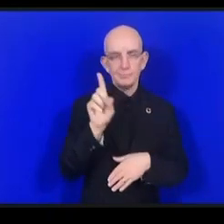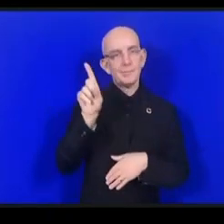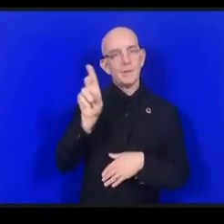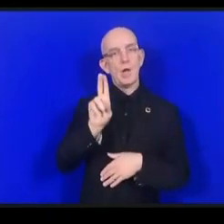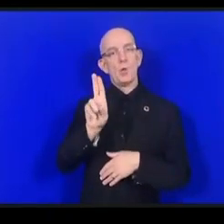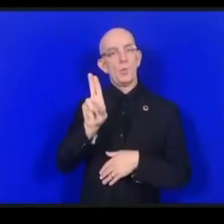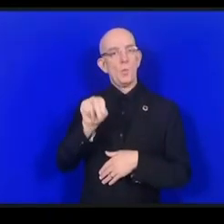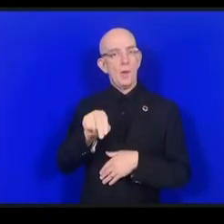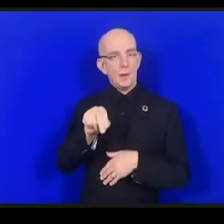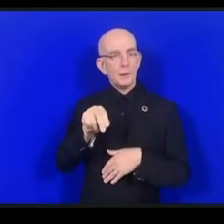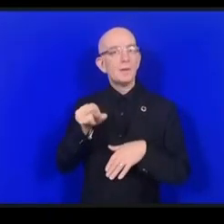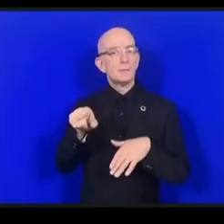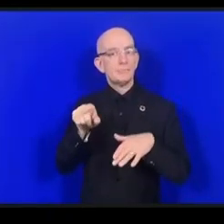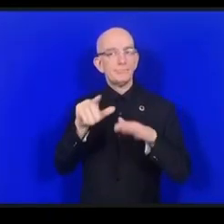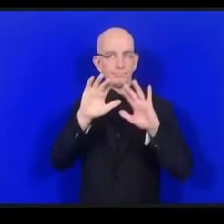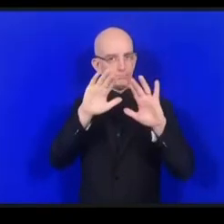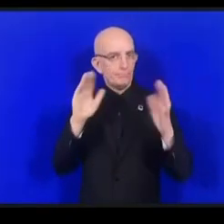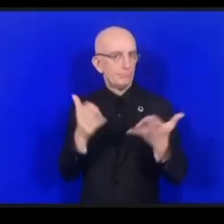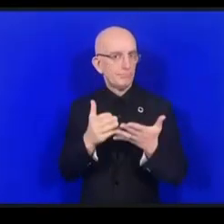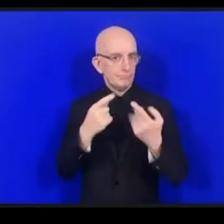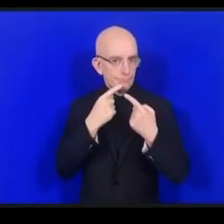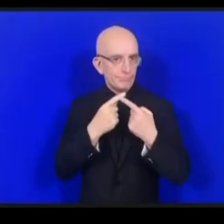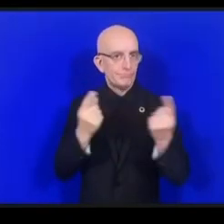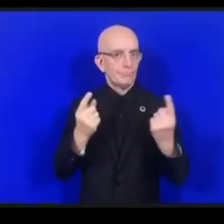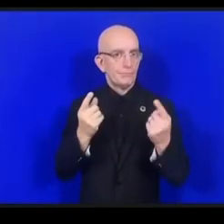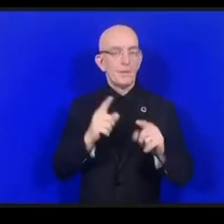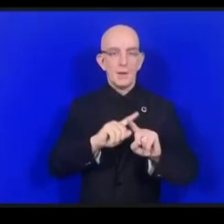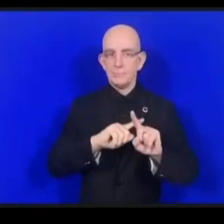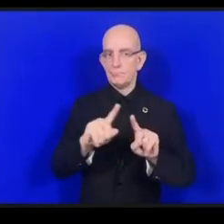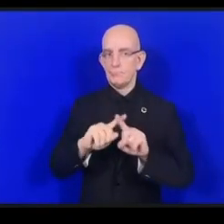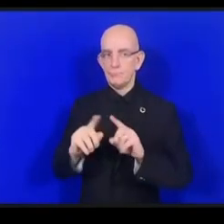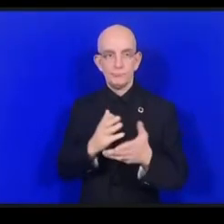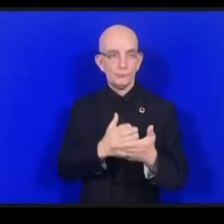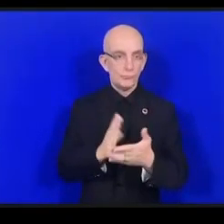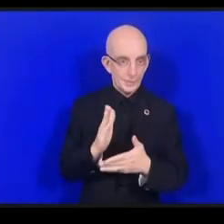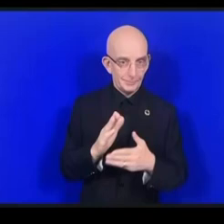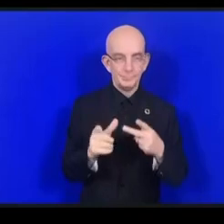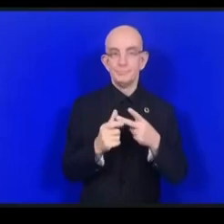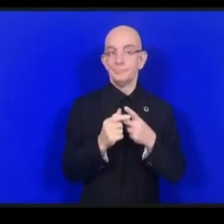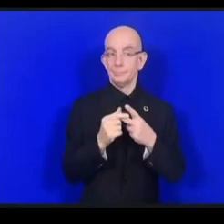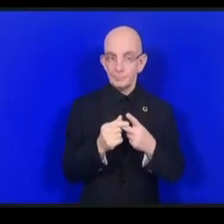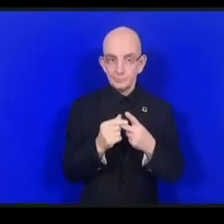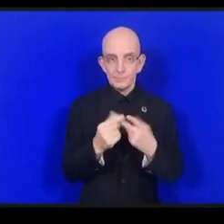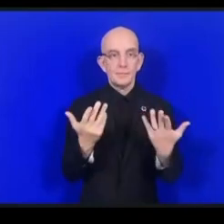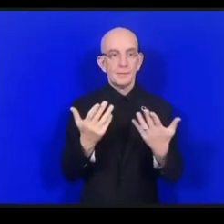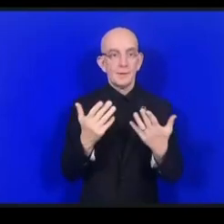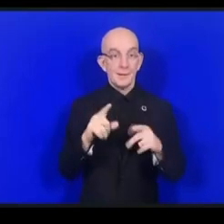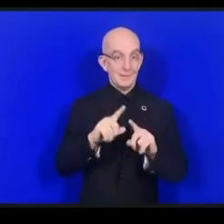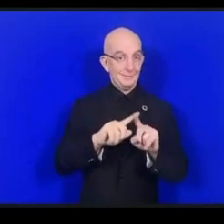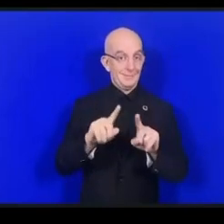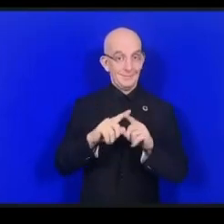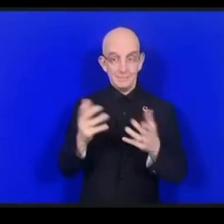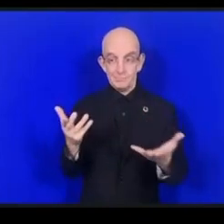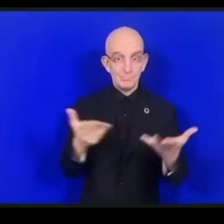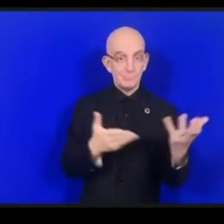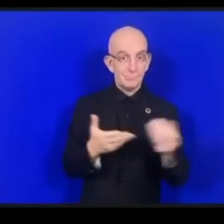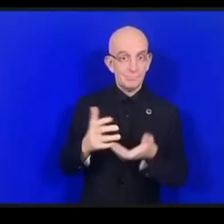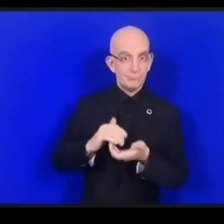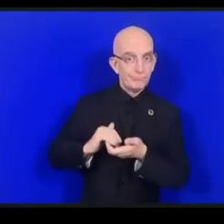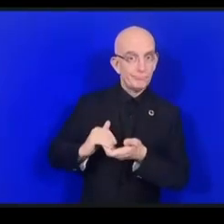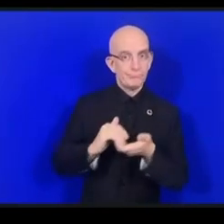الإنسان وثانيا التحالفات الدينامية تعمل من أجل تحقيق هدف التنمية المستدامة وتسريع